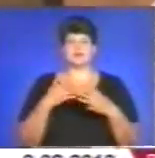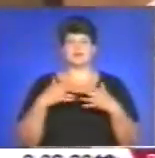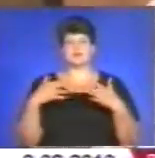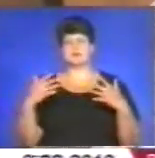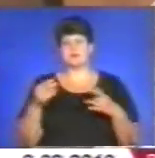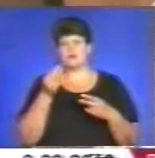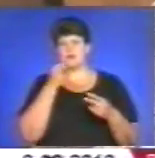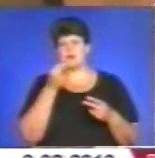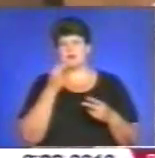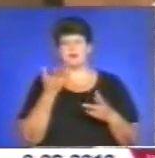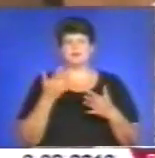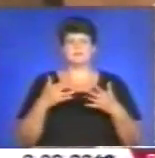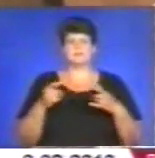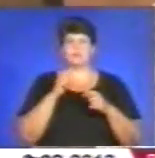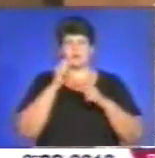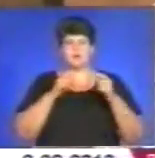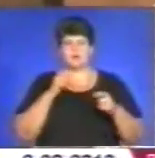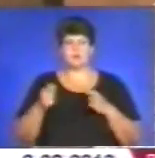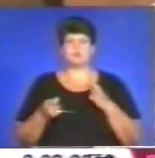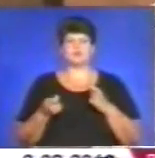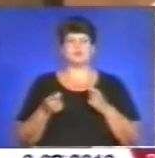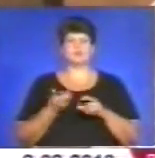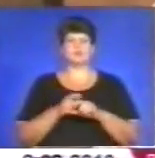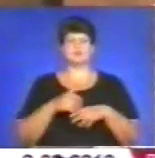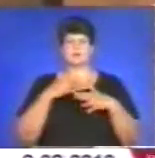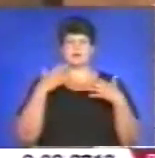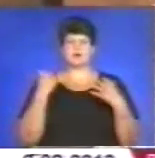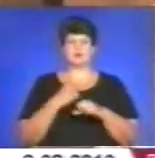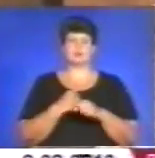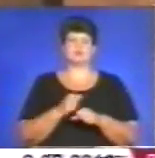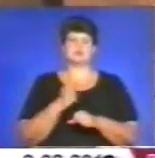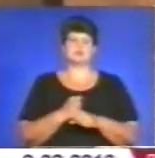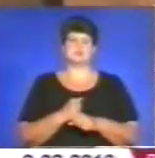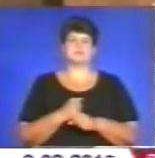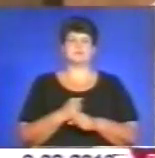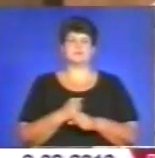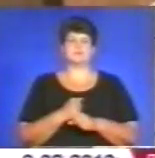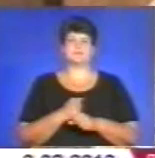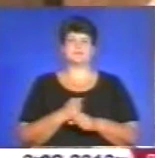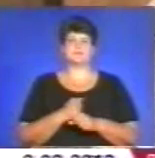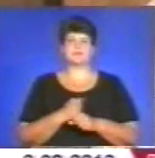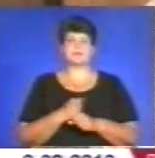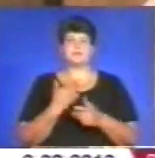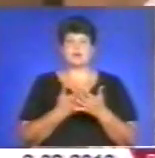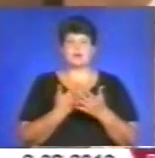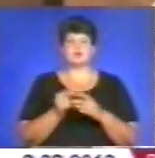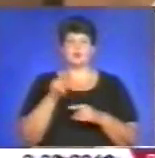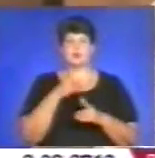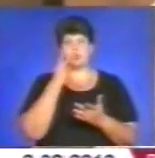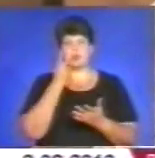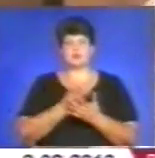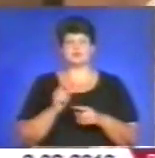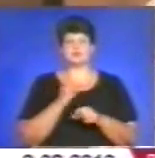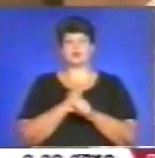там фрукти, овочі, якісь подаруночки. Дуже багато роботи було зроблено. Ми приклад того показуємо, що